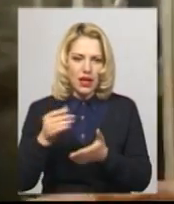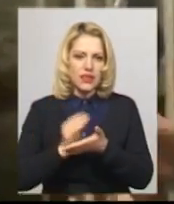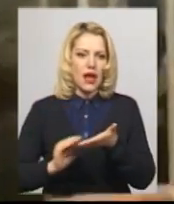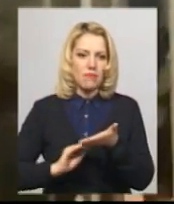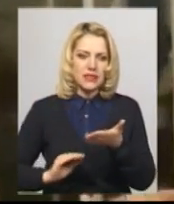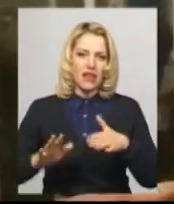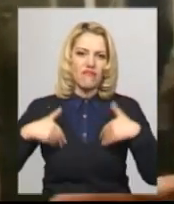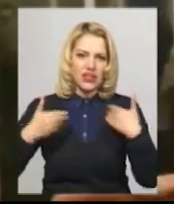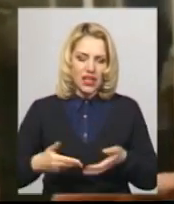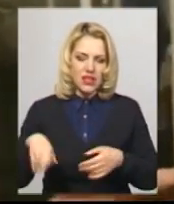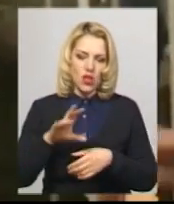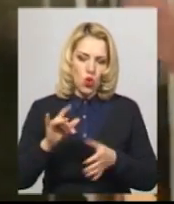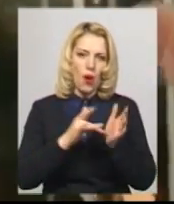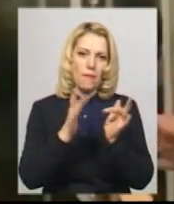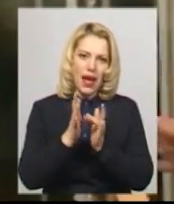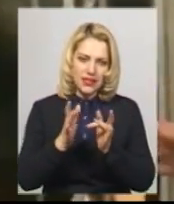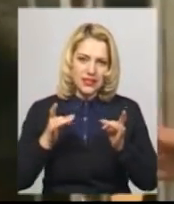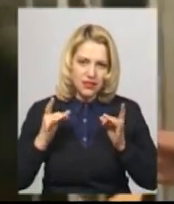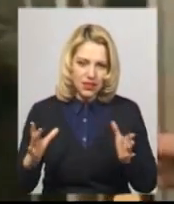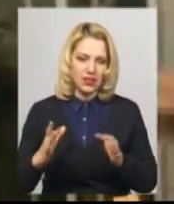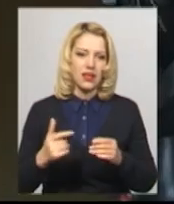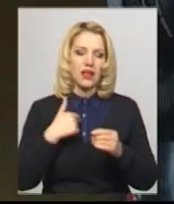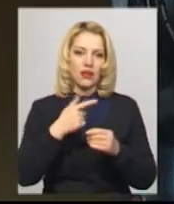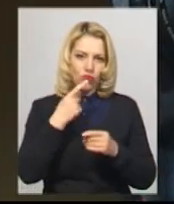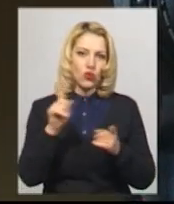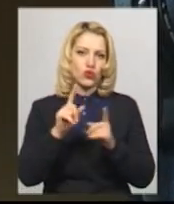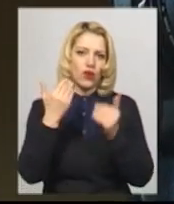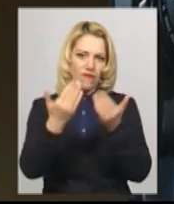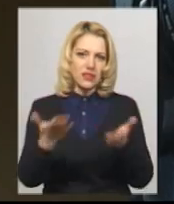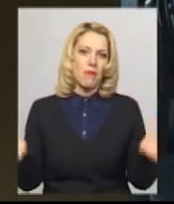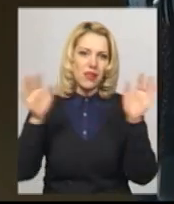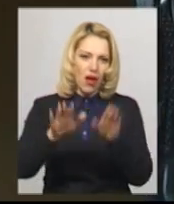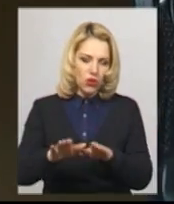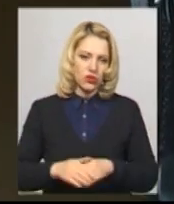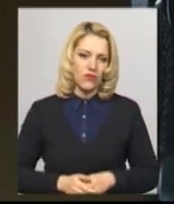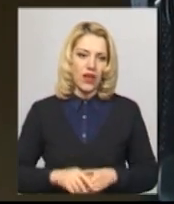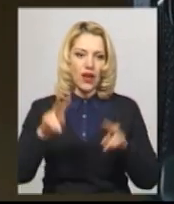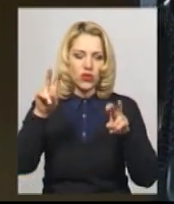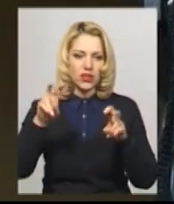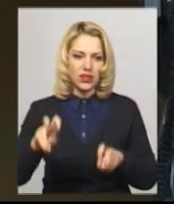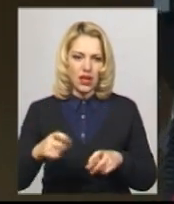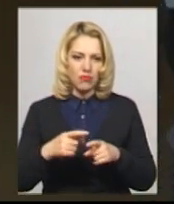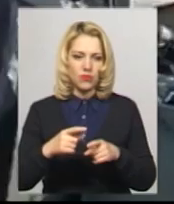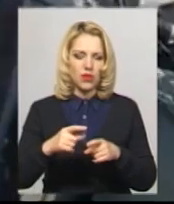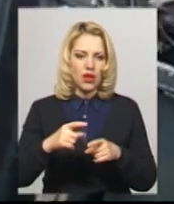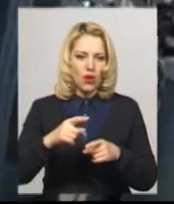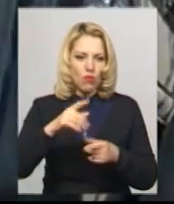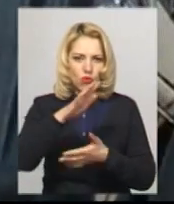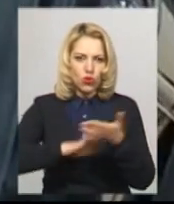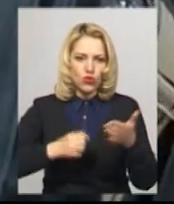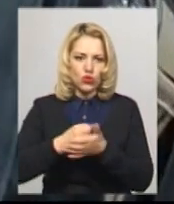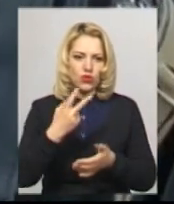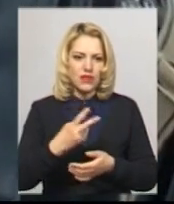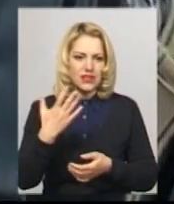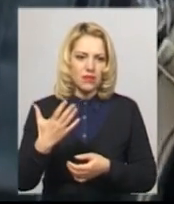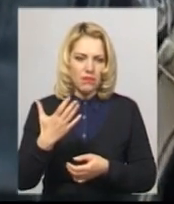вітання вам до Пасхи. Хай Росподь вас благословляє. Термін попереднього розслідування продовжили до 25 серпня. Тому слідство